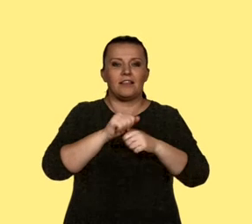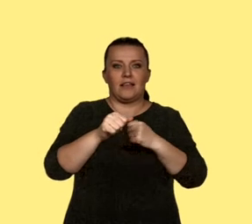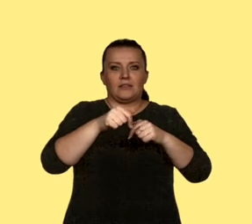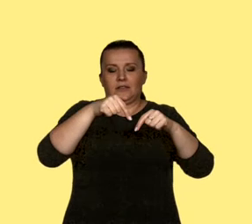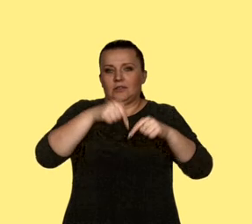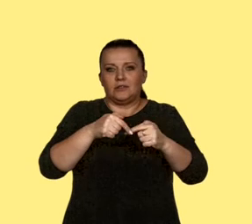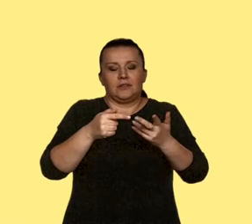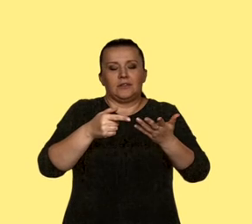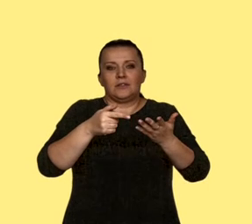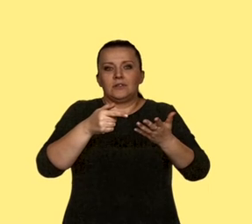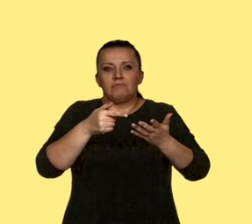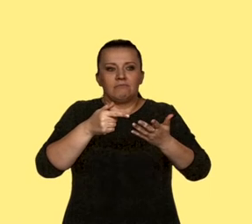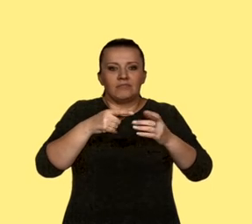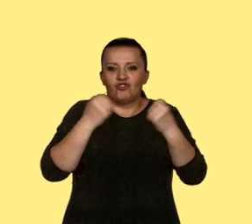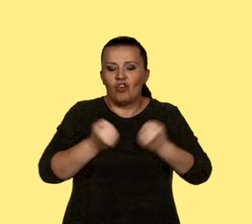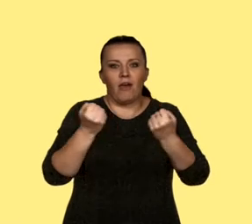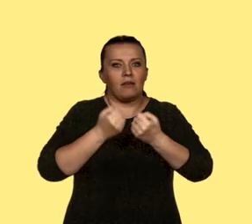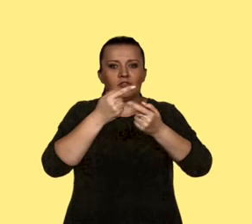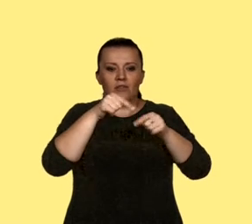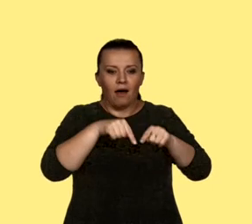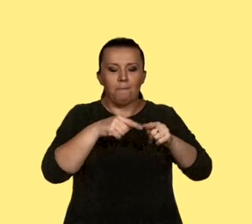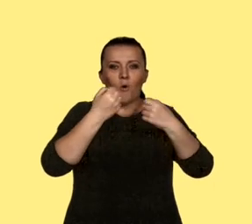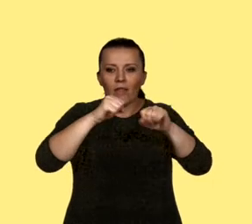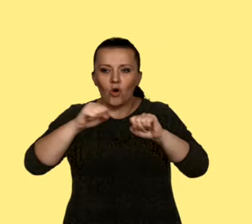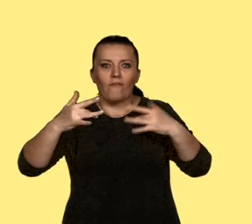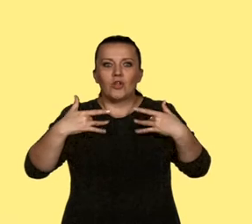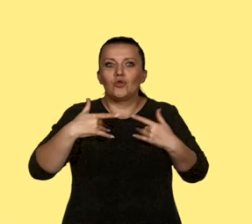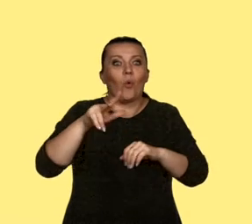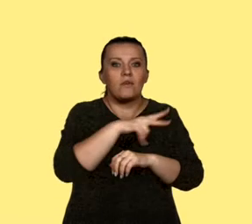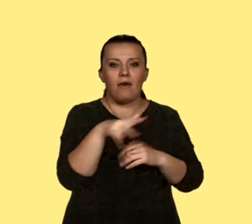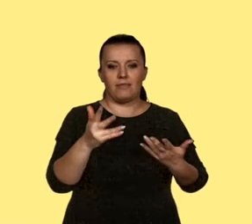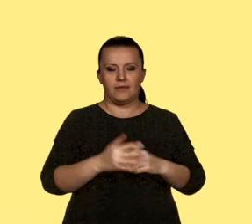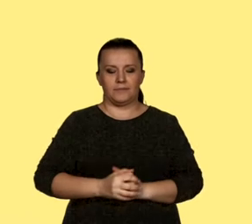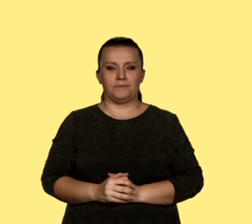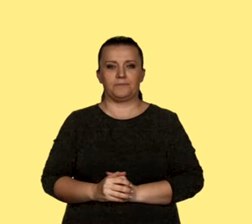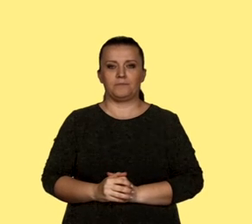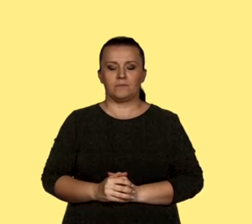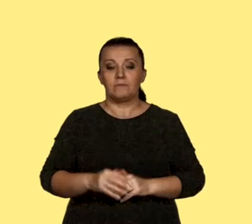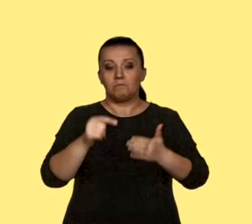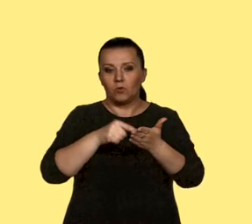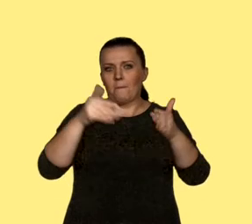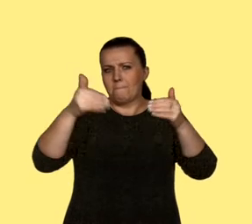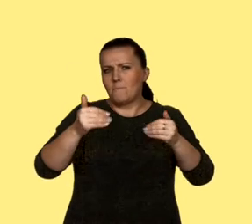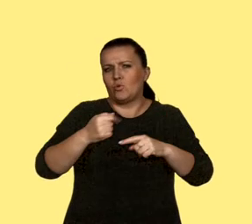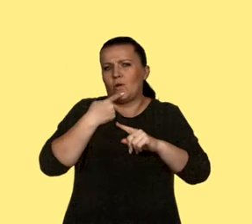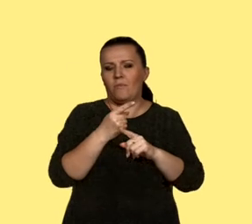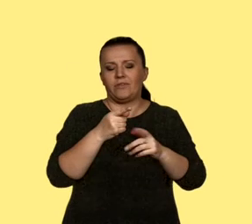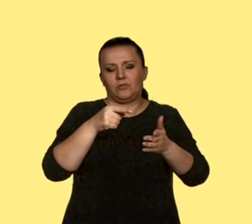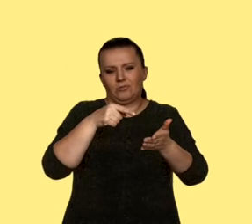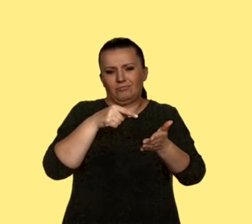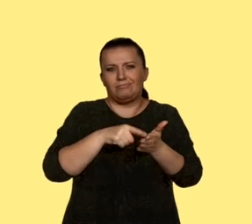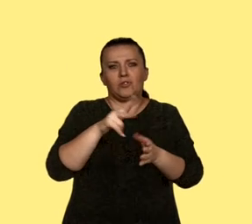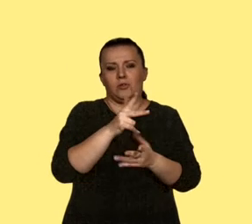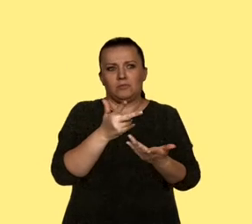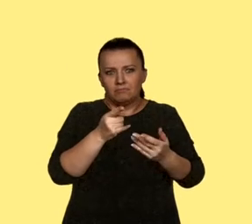Co jest dla niego tłem? W czym ono się dzieje? Oczywiście tutaj możemy powiedzieć, że takim kontekstem